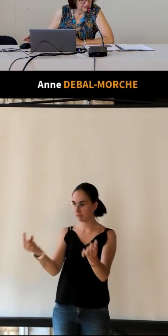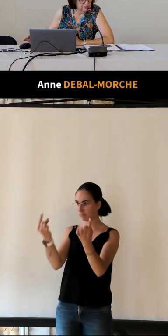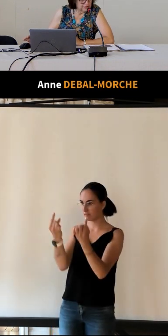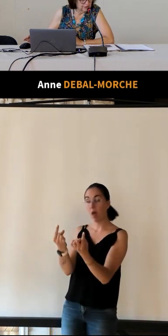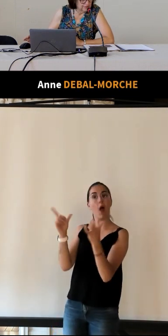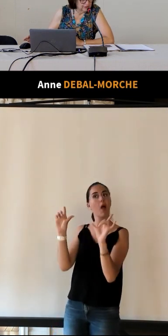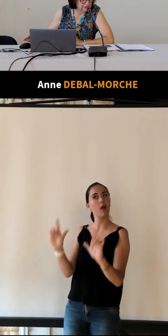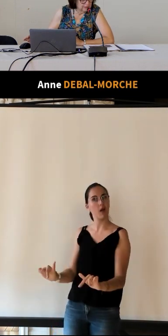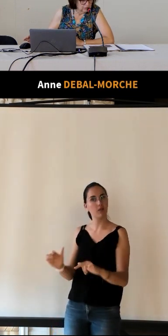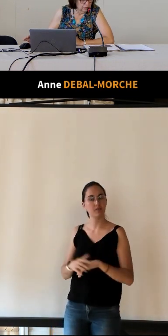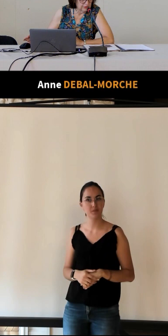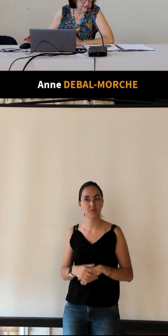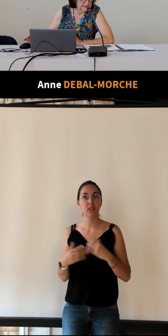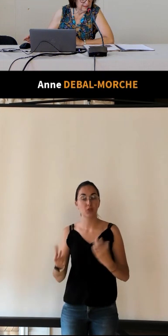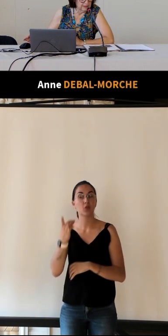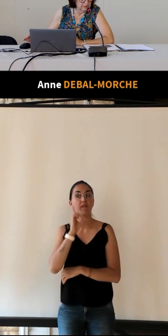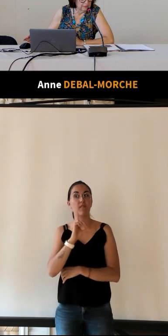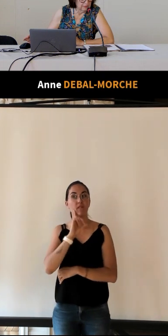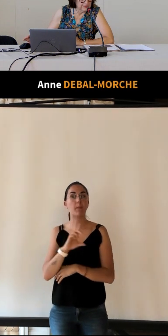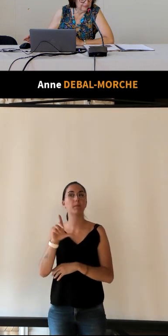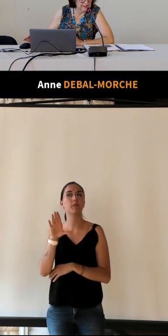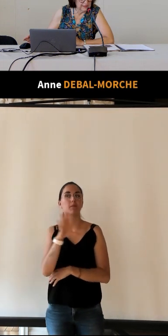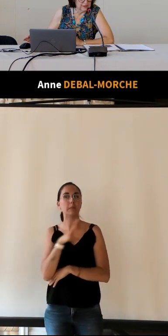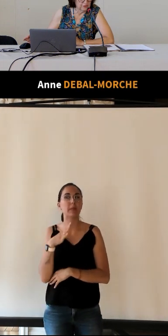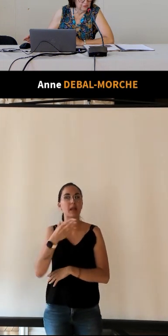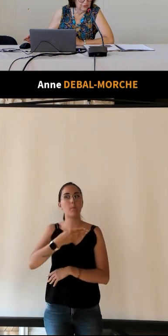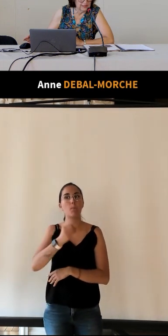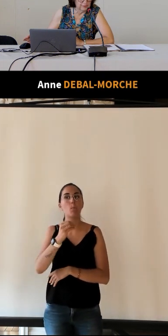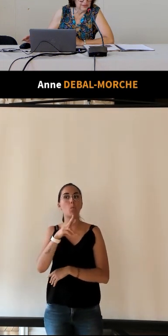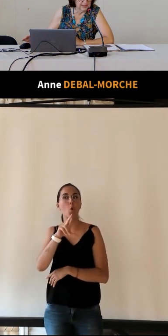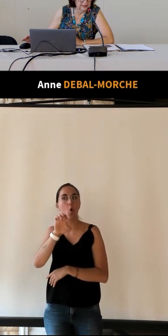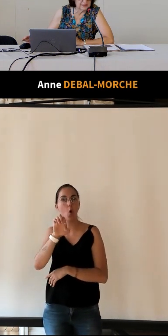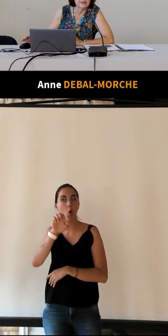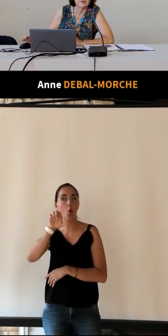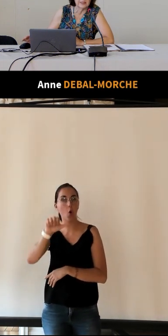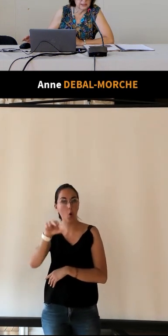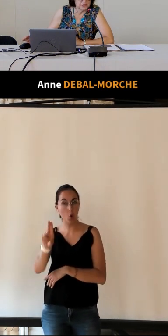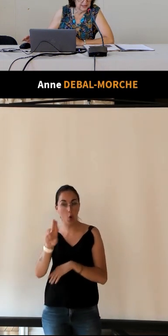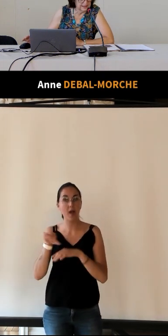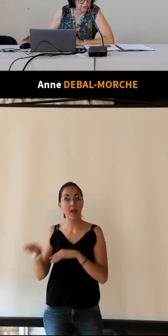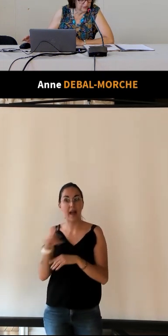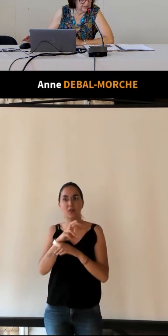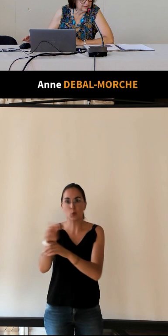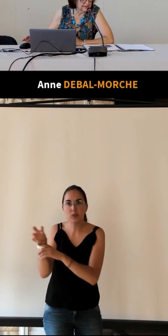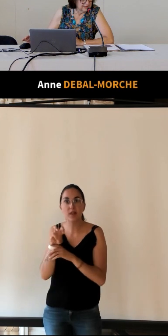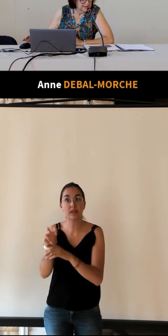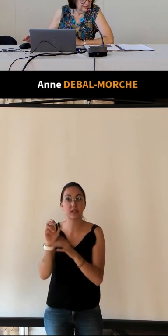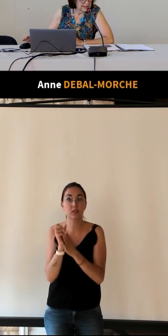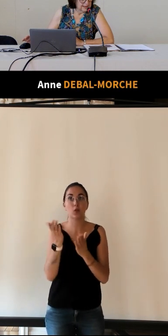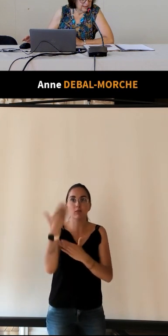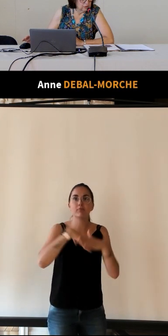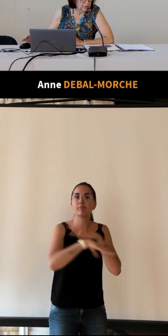donc Véronique Moreau qui a été conservatrice au musée des Beaux-Arts qui est secrétaire générale adjointe